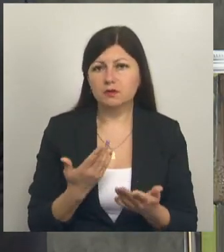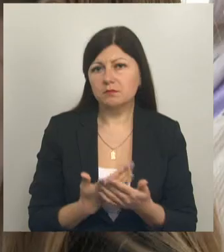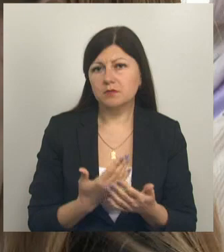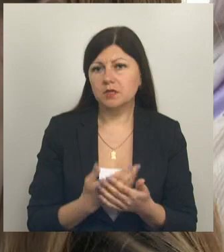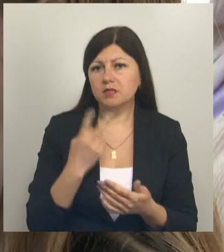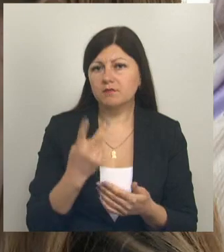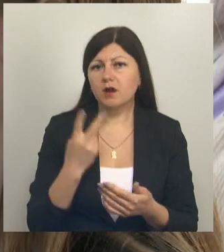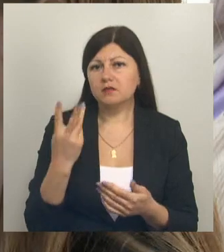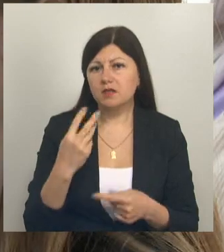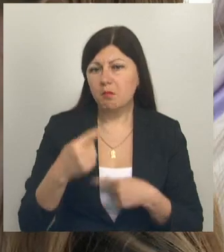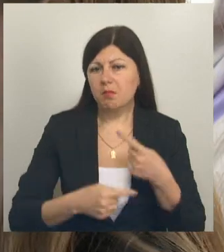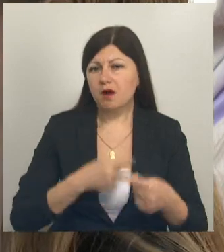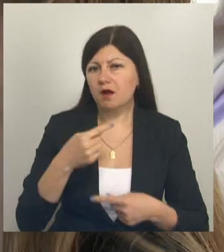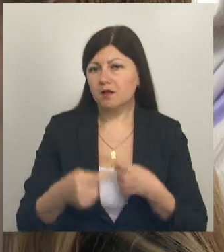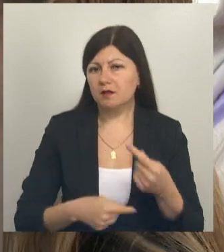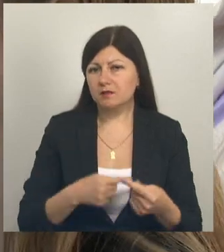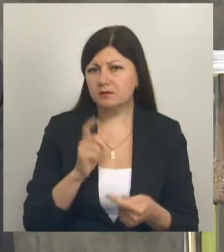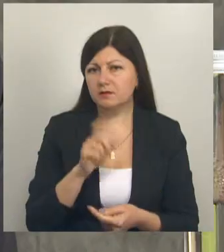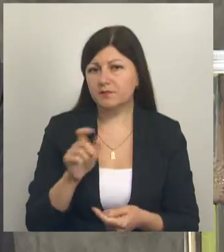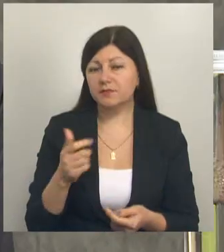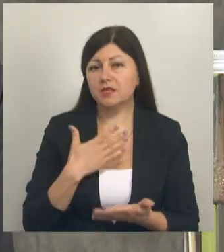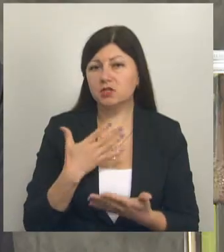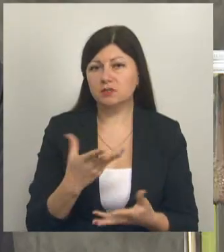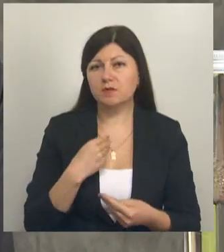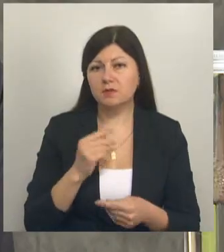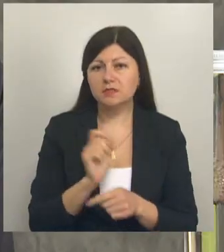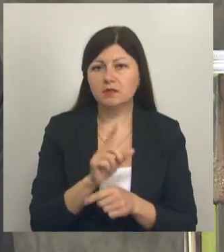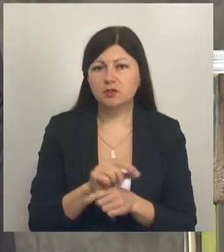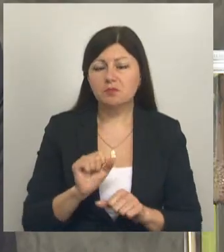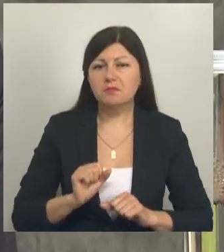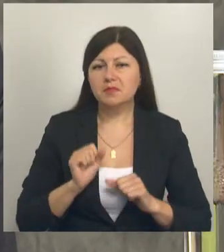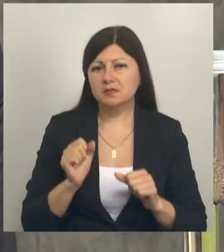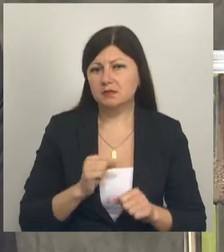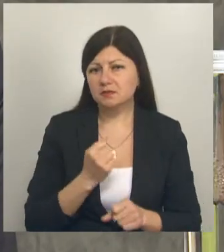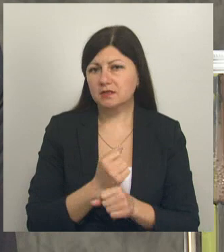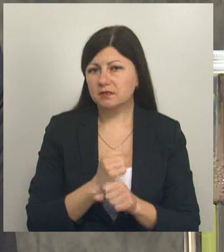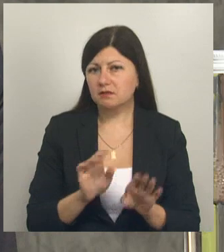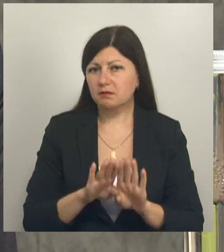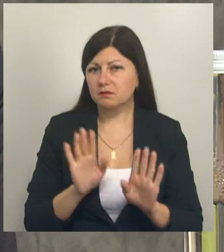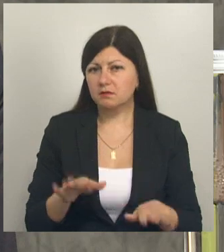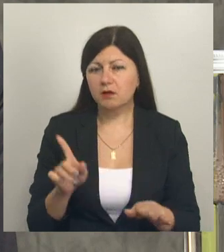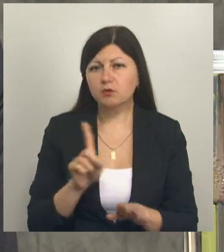-3 поколения. Поэтому наша с вами задача постараться сделать так, чтобы